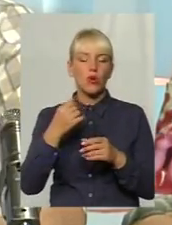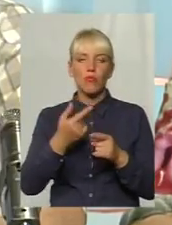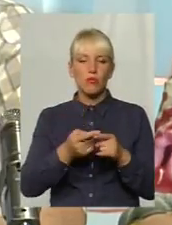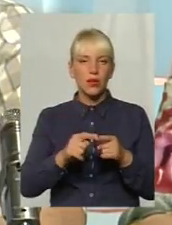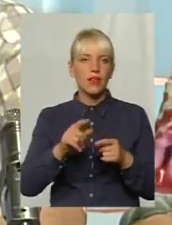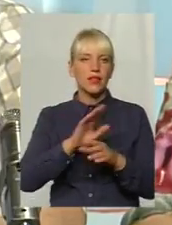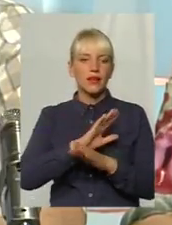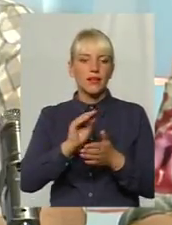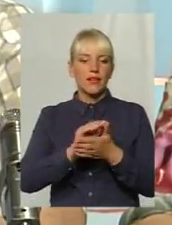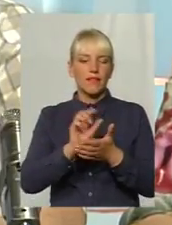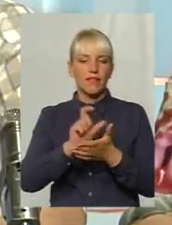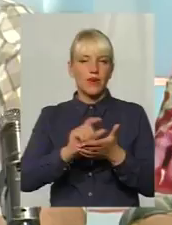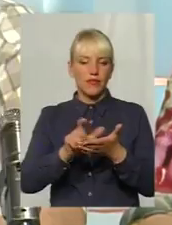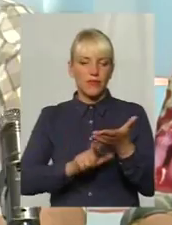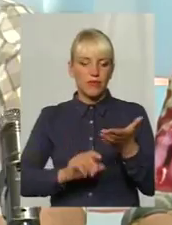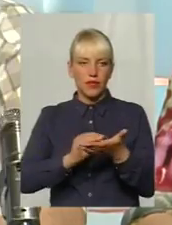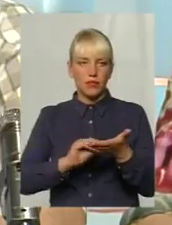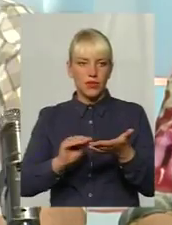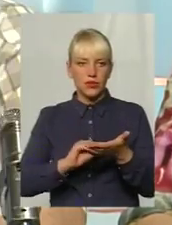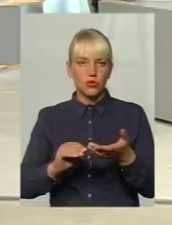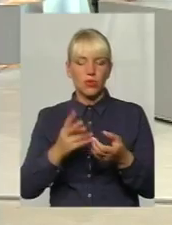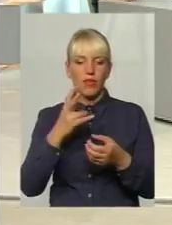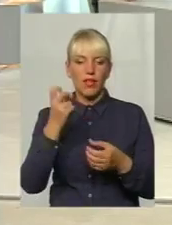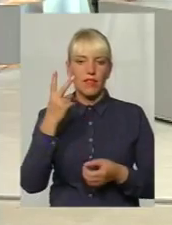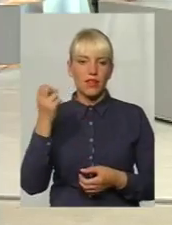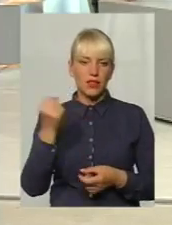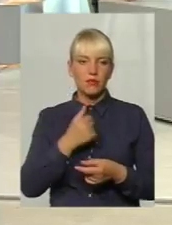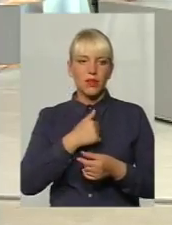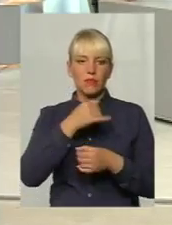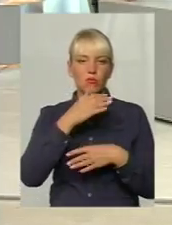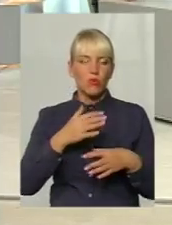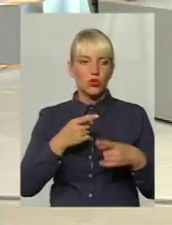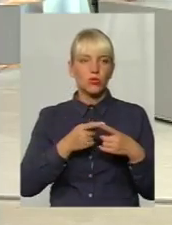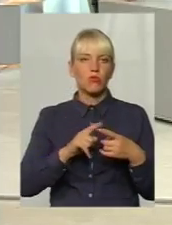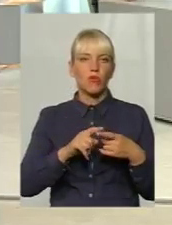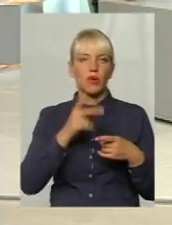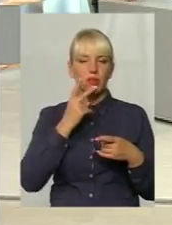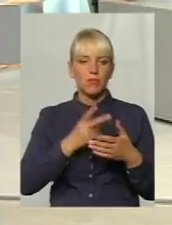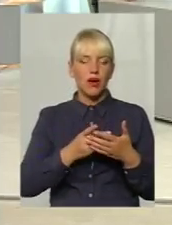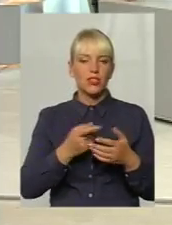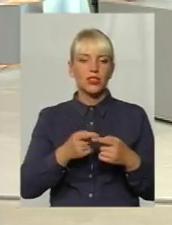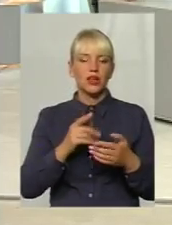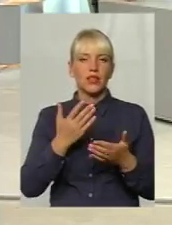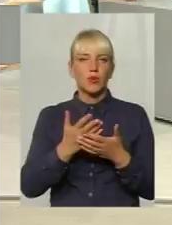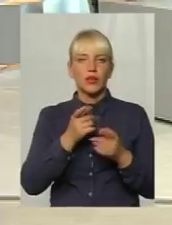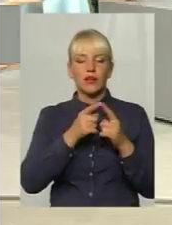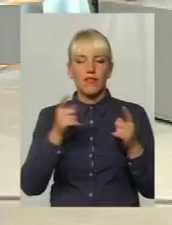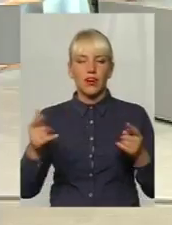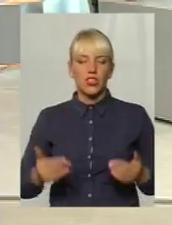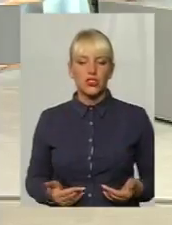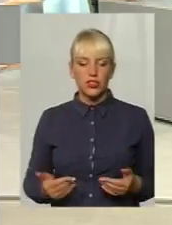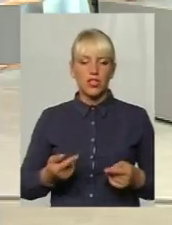тому що ми не можемо передбачити тривалість життя важкохворого пацієнта, особливо той, який потребує знеболення наприклад 10 ампул